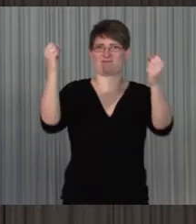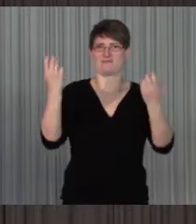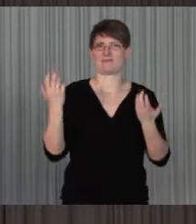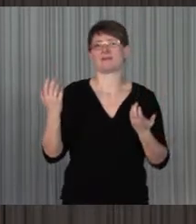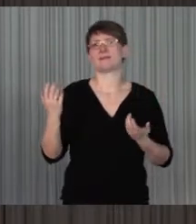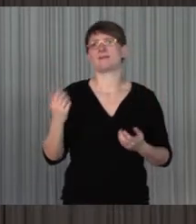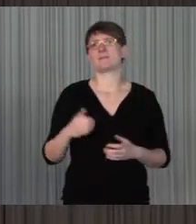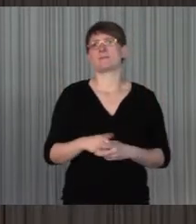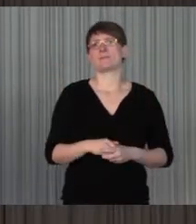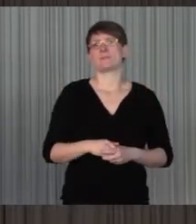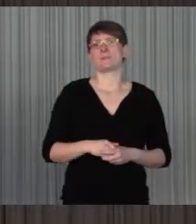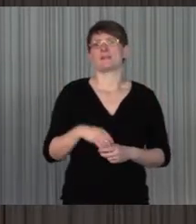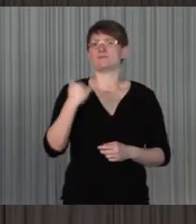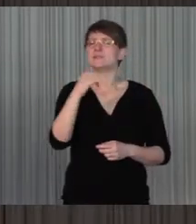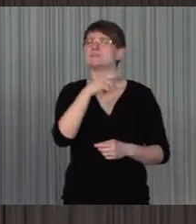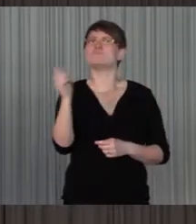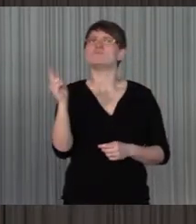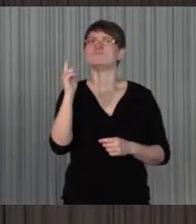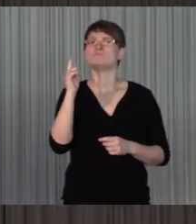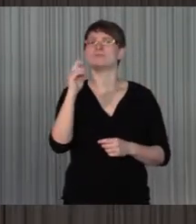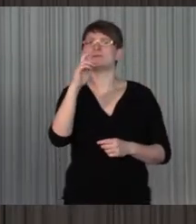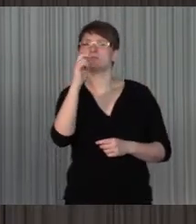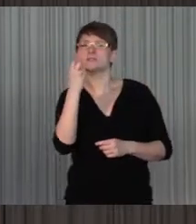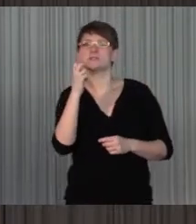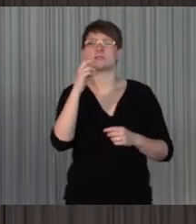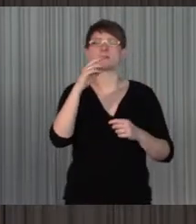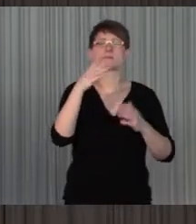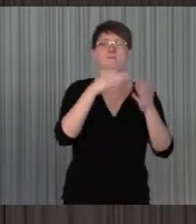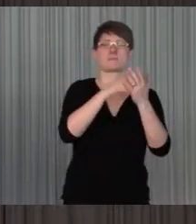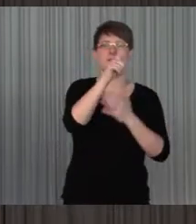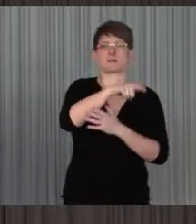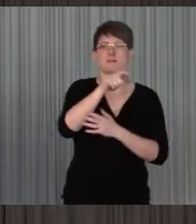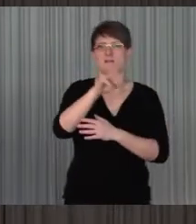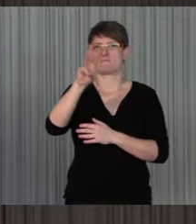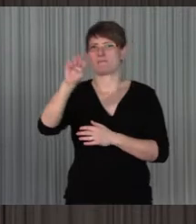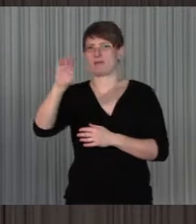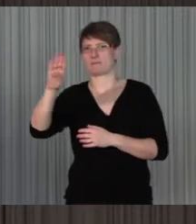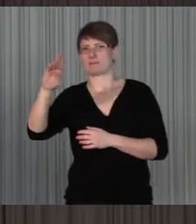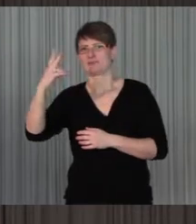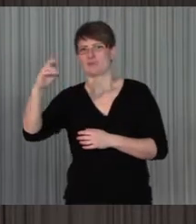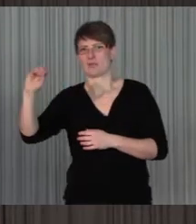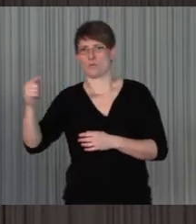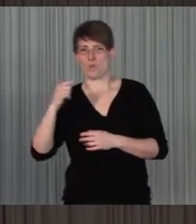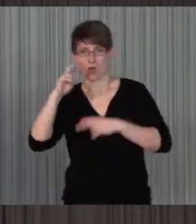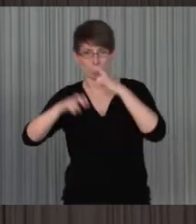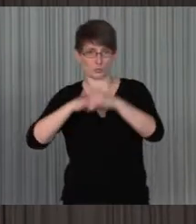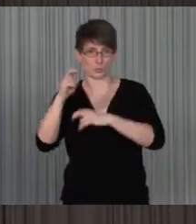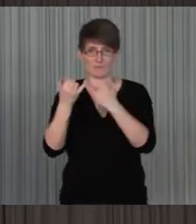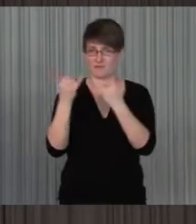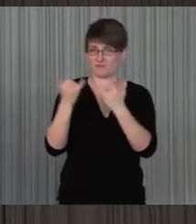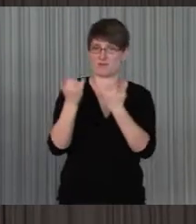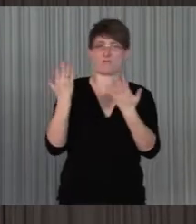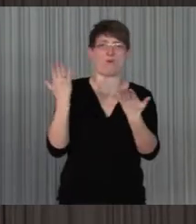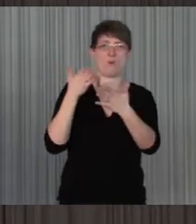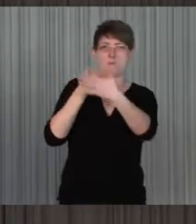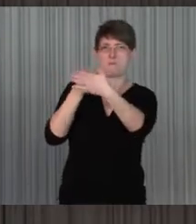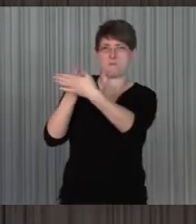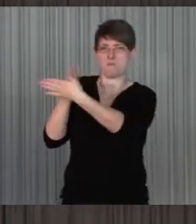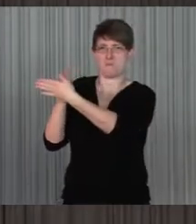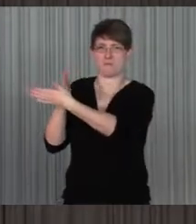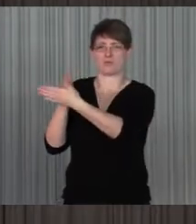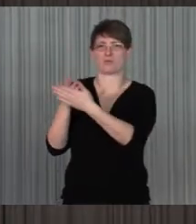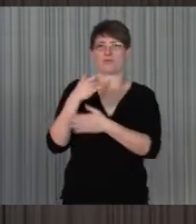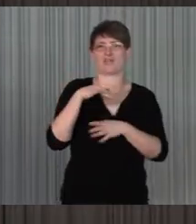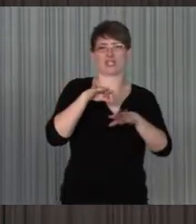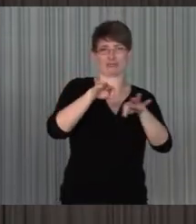beschäftigt sich damit, wie Menschen mit Behinderung die Möglichkeiten Web 2.0 zu nutzen, auf welche Barrieren sie da stoßen und ob sie